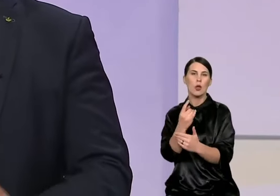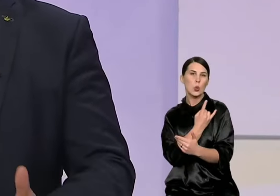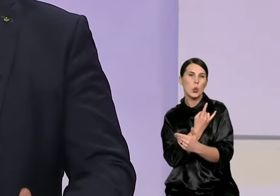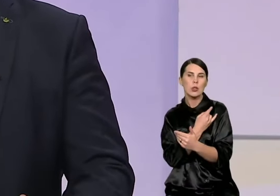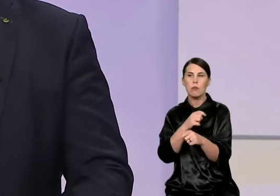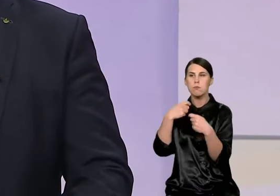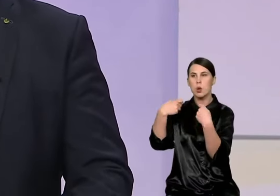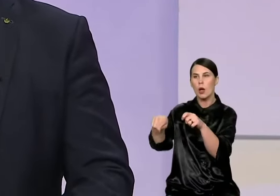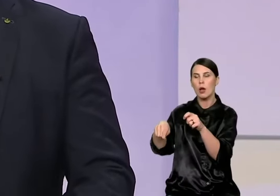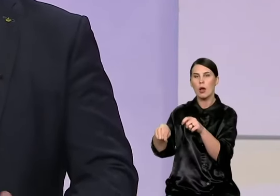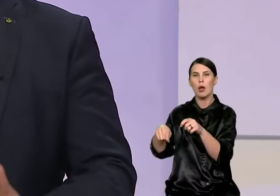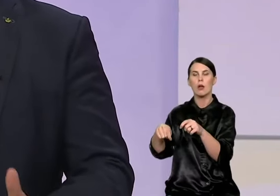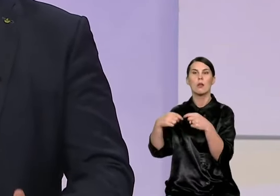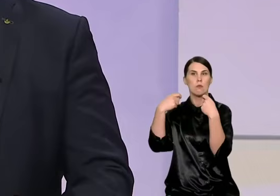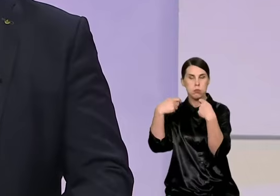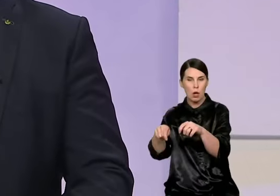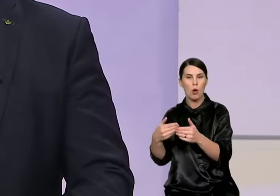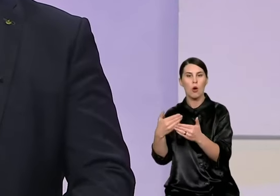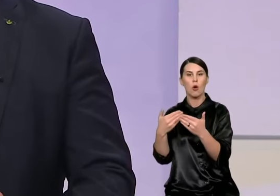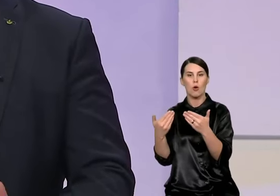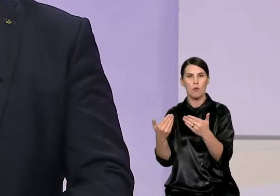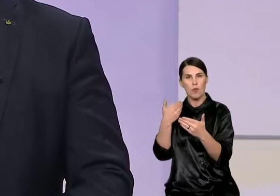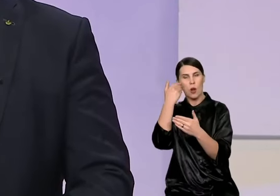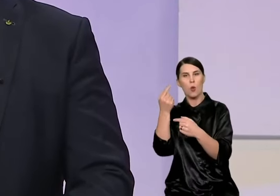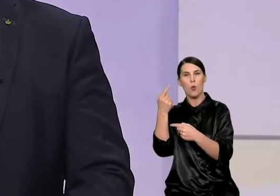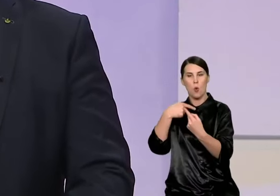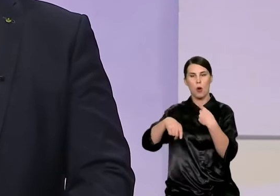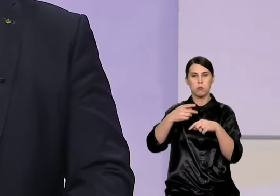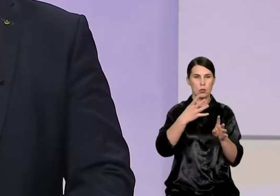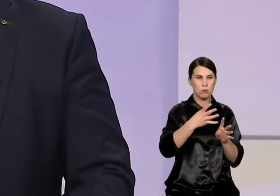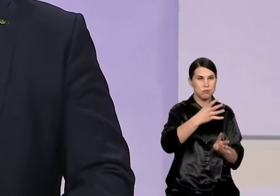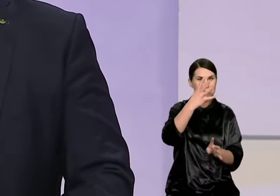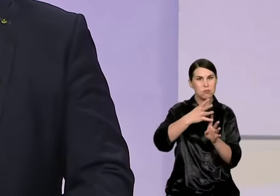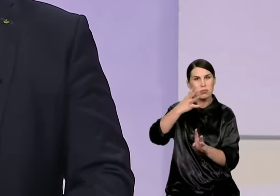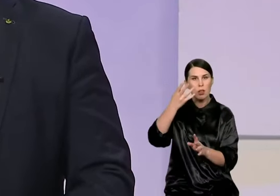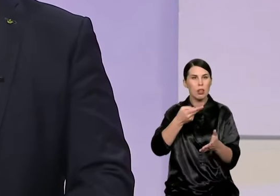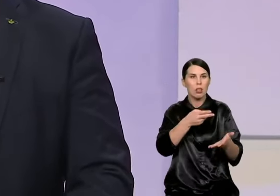daugiau būčius. 4,5 tūkstančių daugiau būčių Vilniuje yra nerenuvotų.